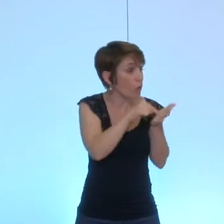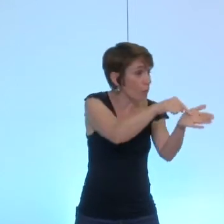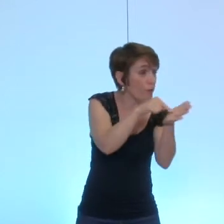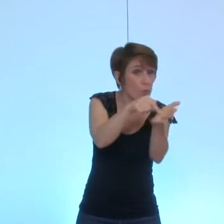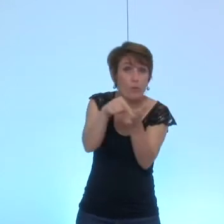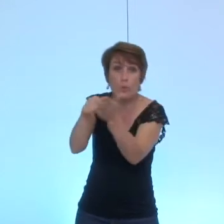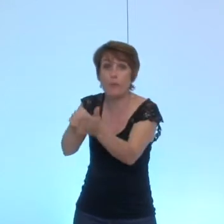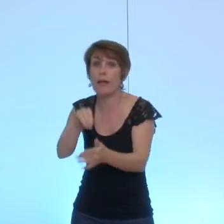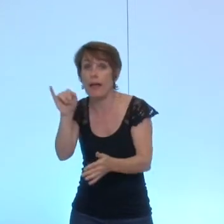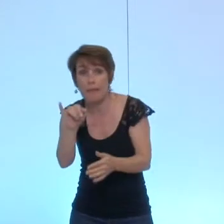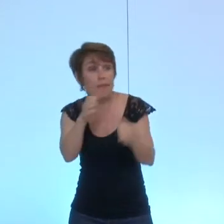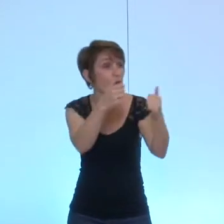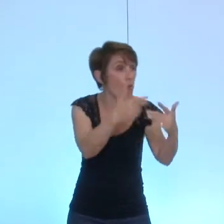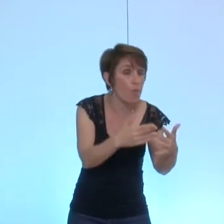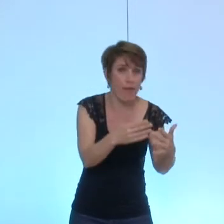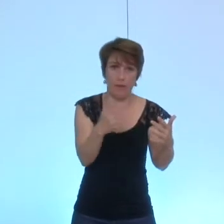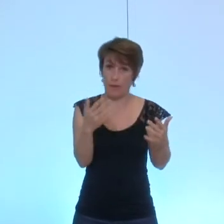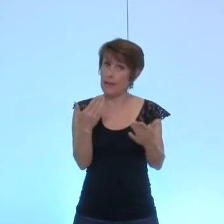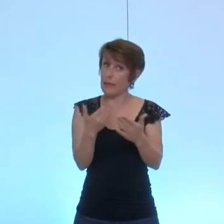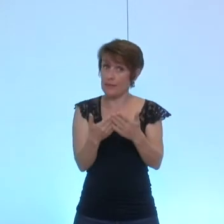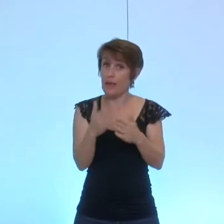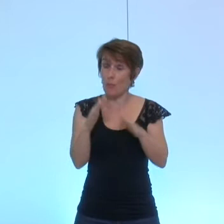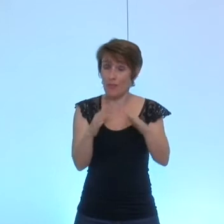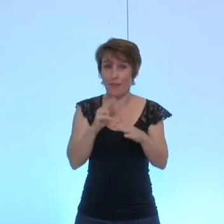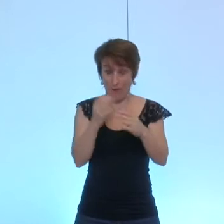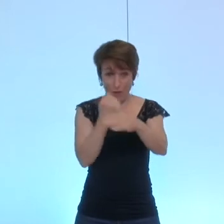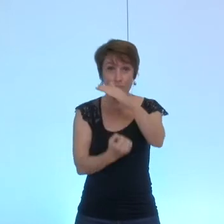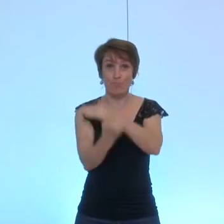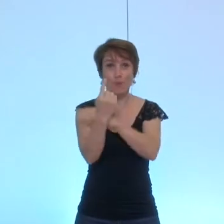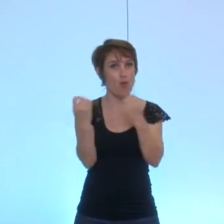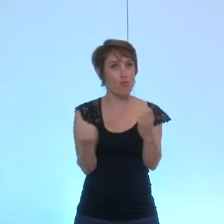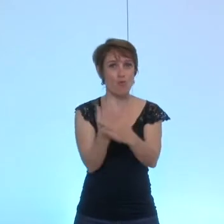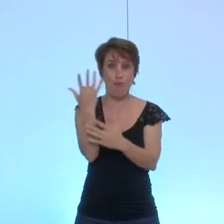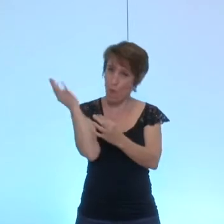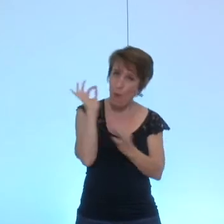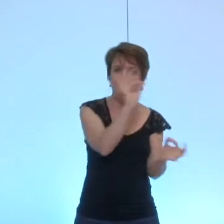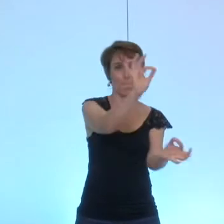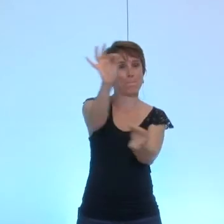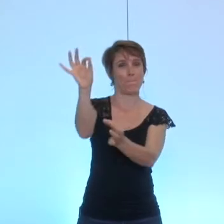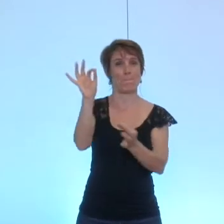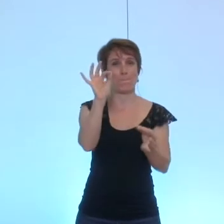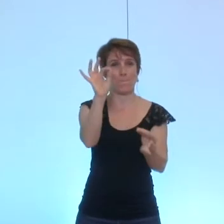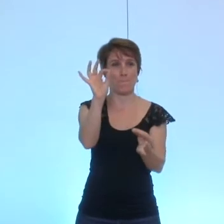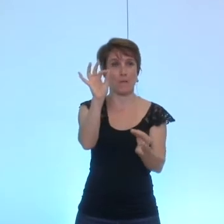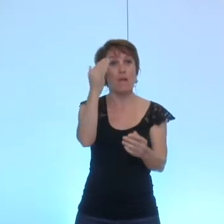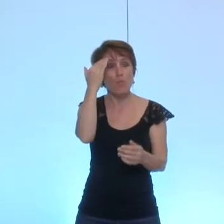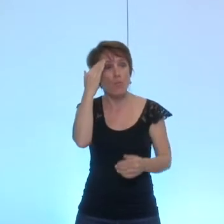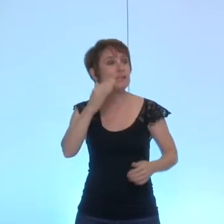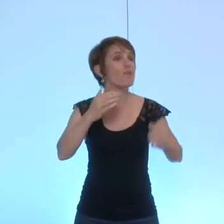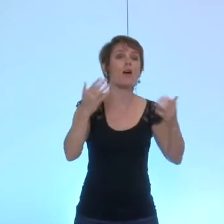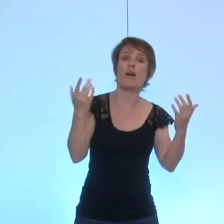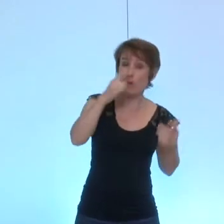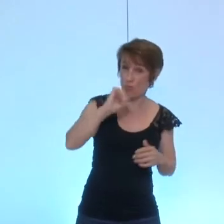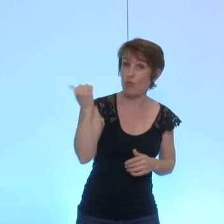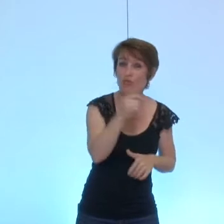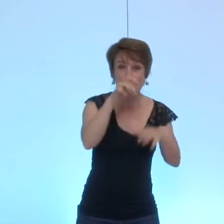et là ce sera peut-être une nouveauté en effet où nous pourrons connaître les versements qui sont effectués